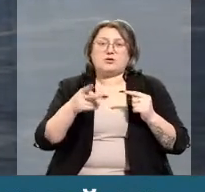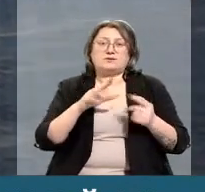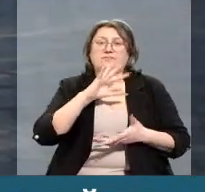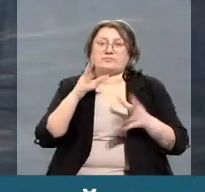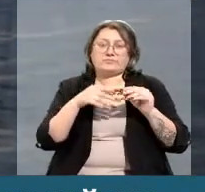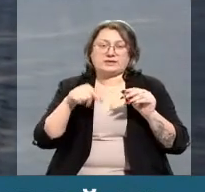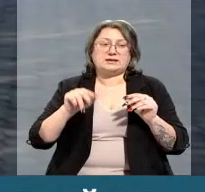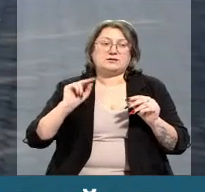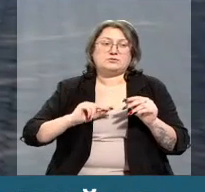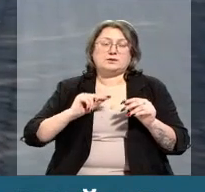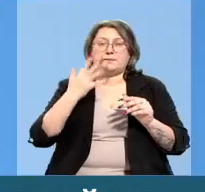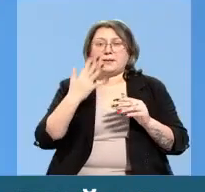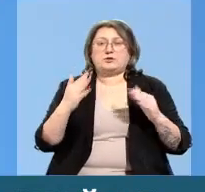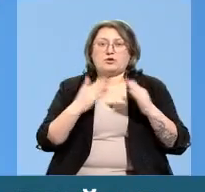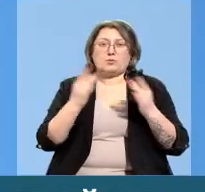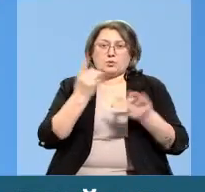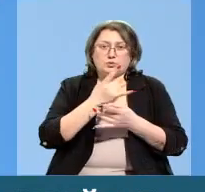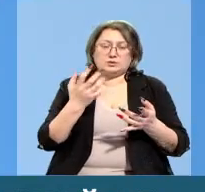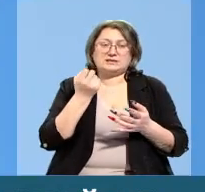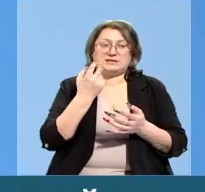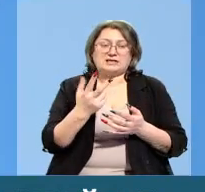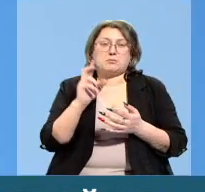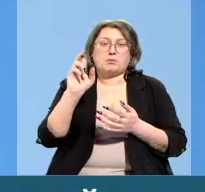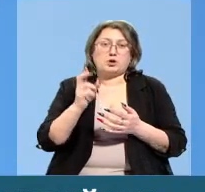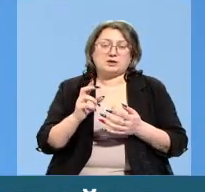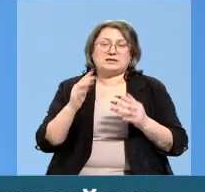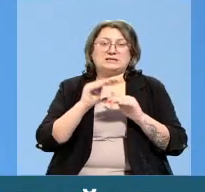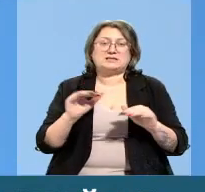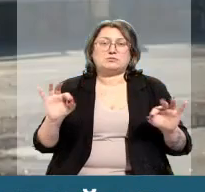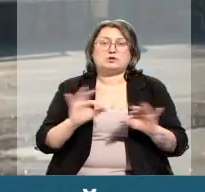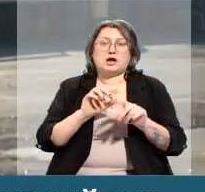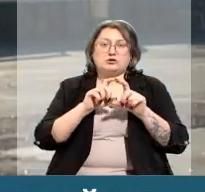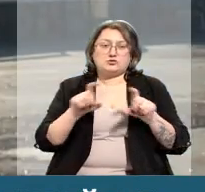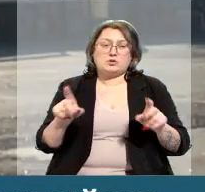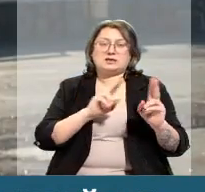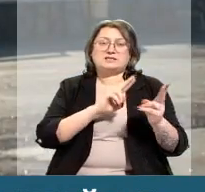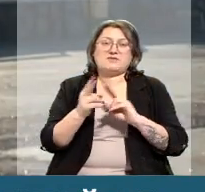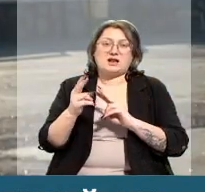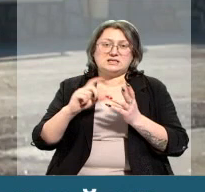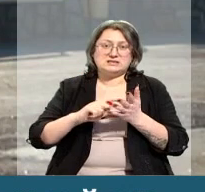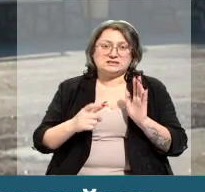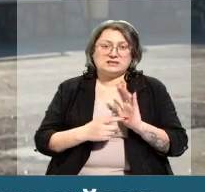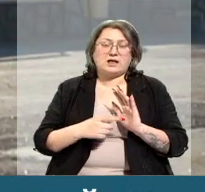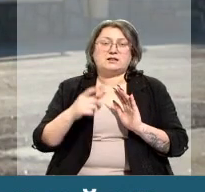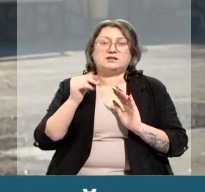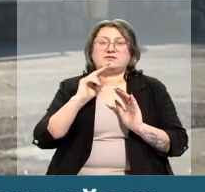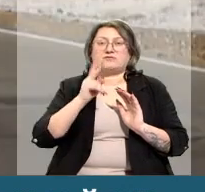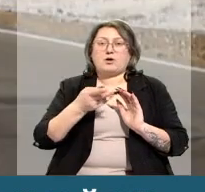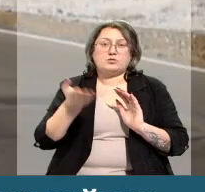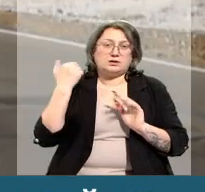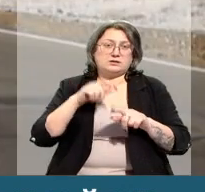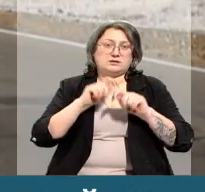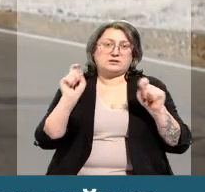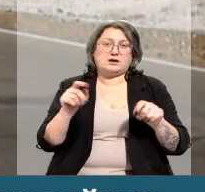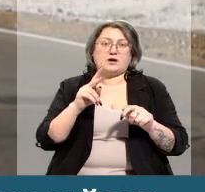Всего здесь функционируют пять домов культуры, 13 библиотек, детская музыкальная школа, танцевальный зал и два года назад открытый